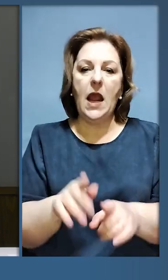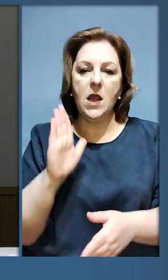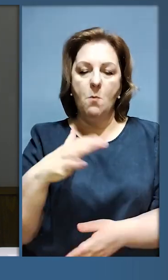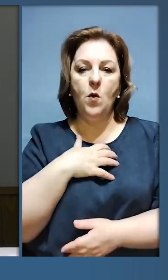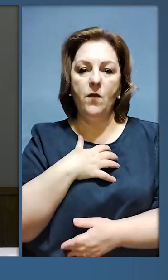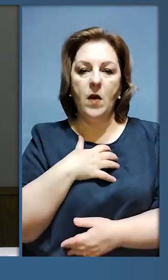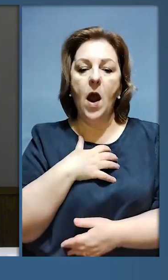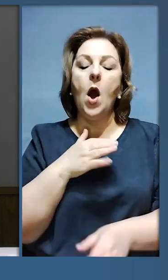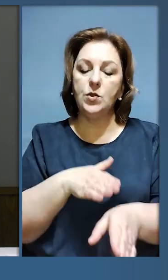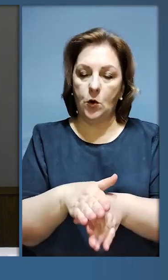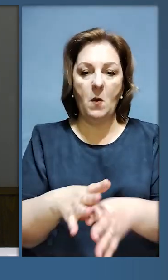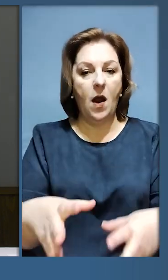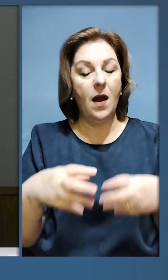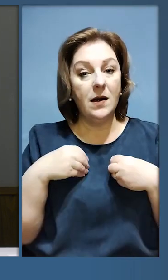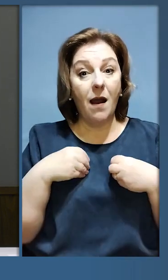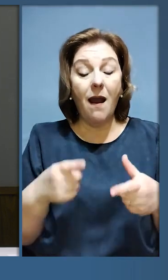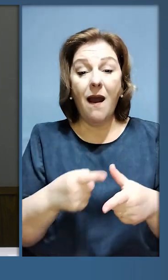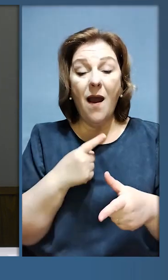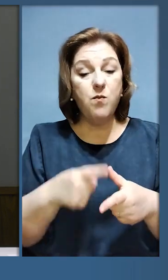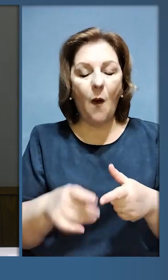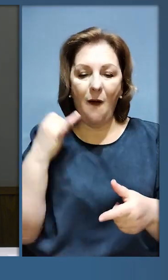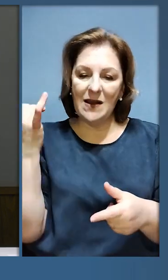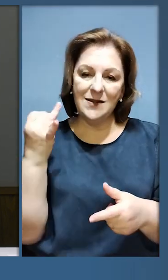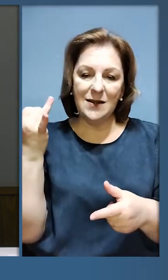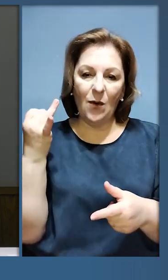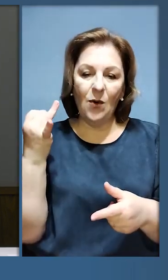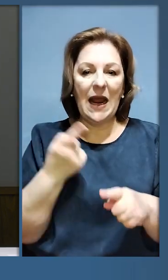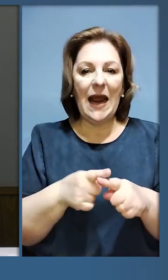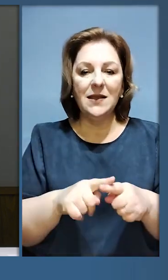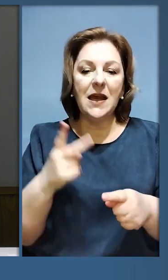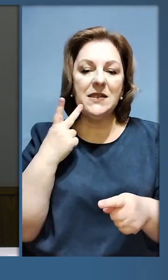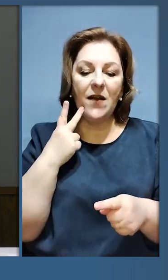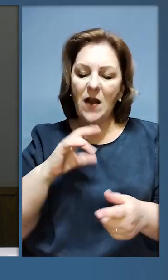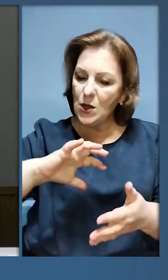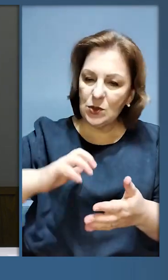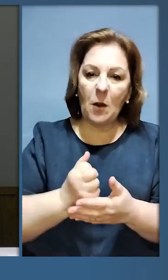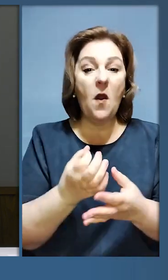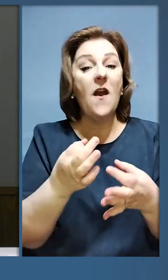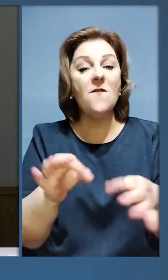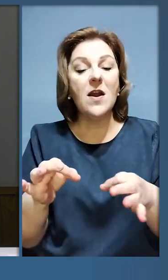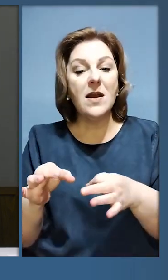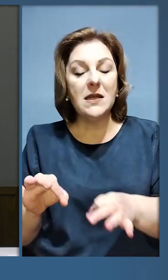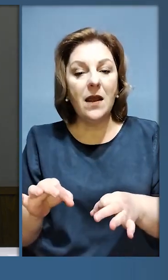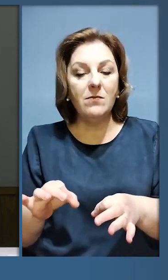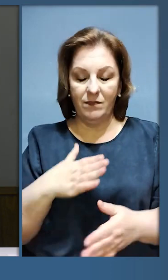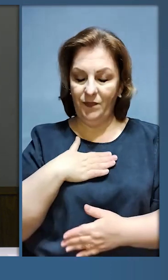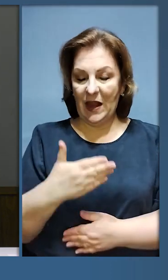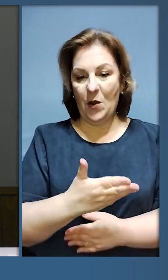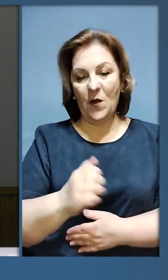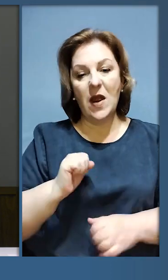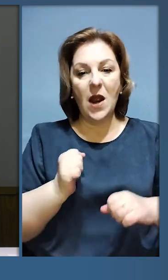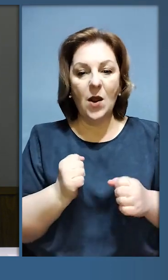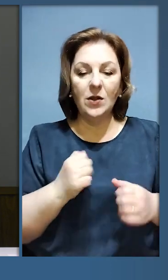саміт такими був. І зробимо разом. Бо історія – це завжди здобуток вільних.